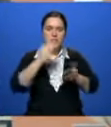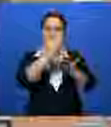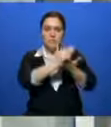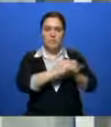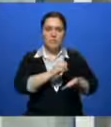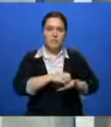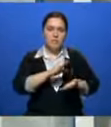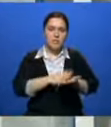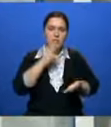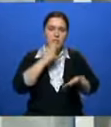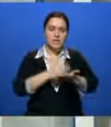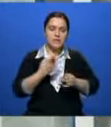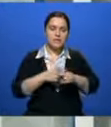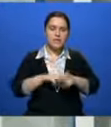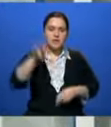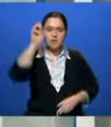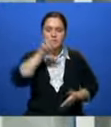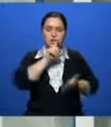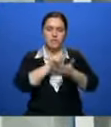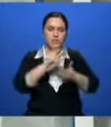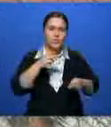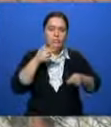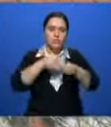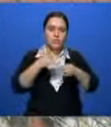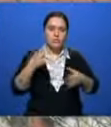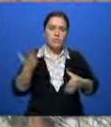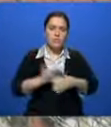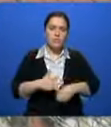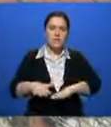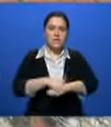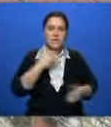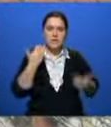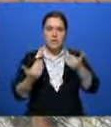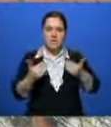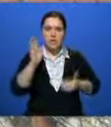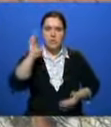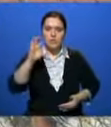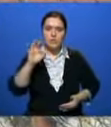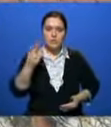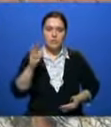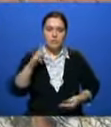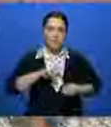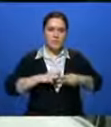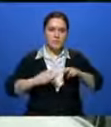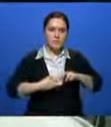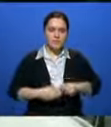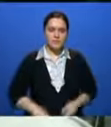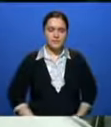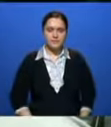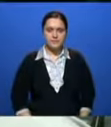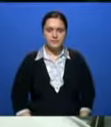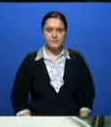защите прав потребителей. Государство должно вмешаться, считают многие. Иначе не избежать социальных последствий. Это